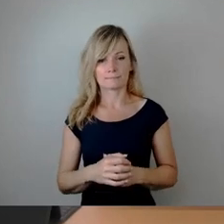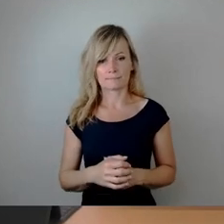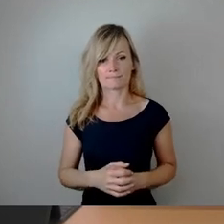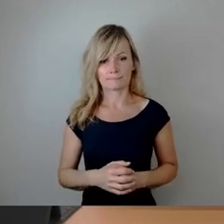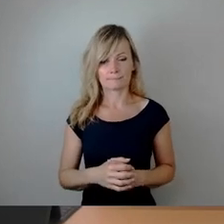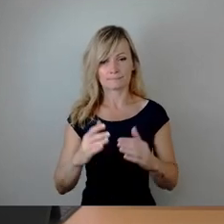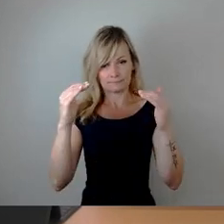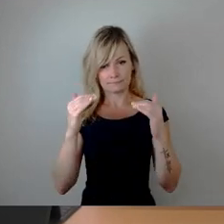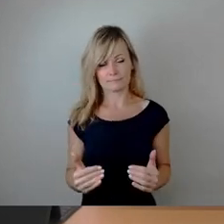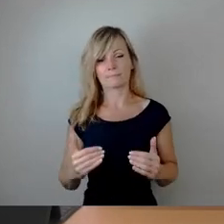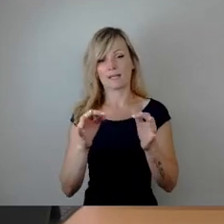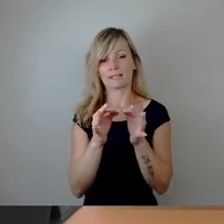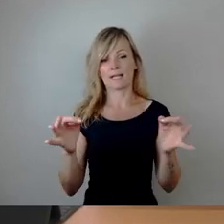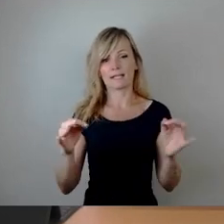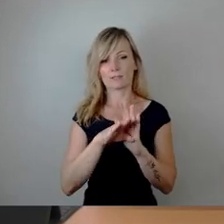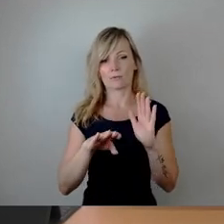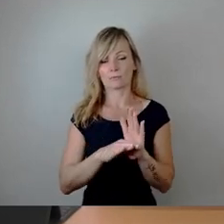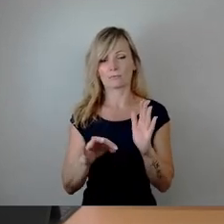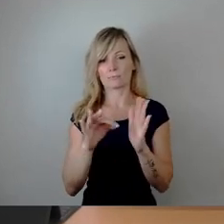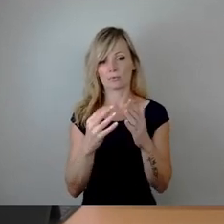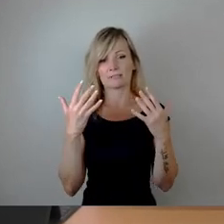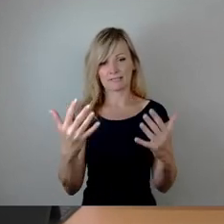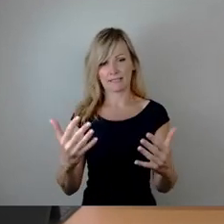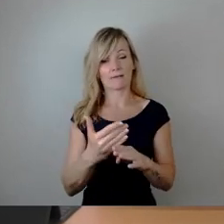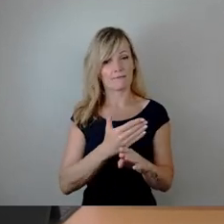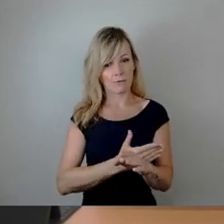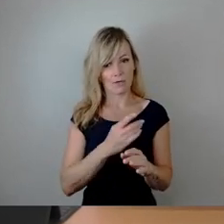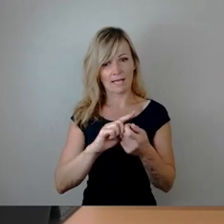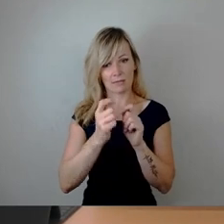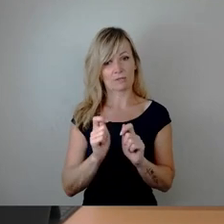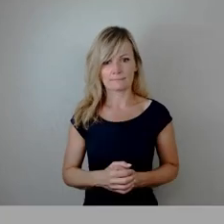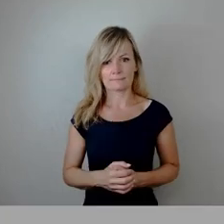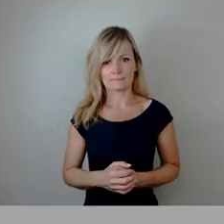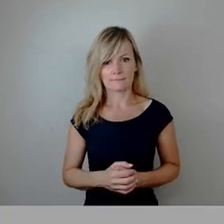Tagesordnungspunkt 10. Auch hier zunächst der Änderungsantrag zur Abstimmung.